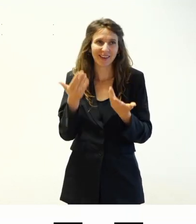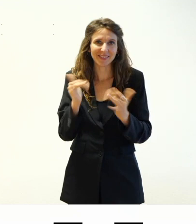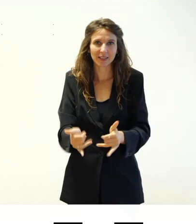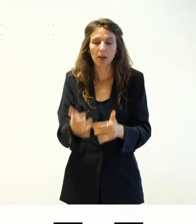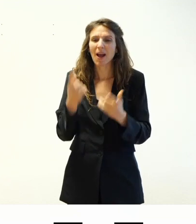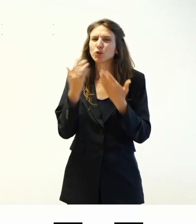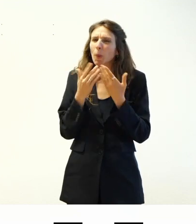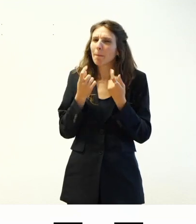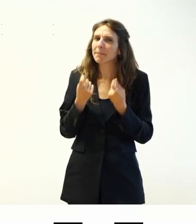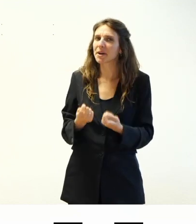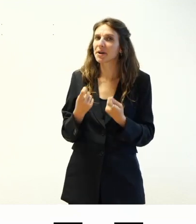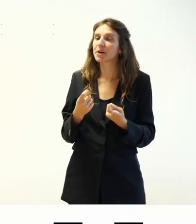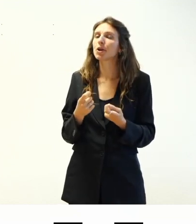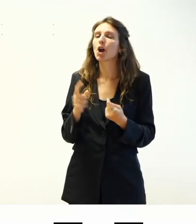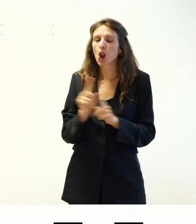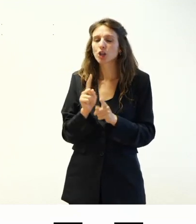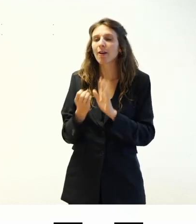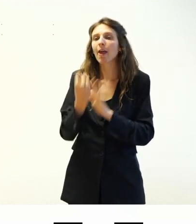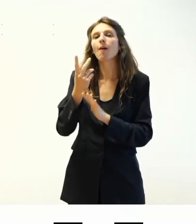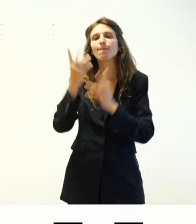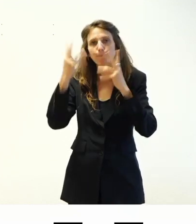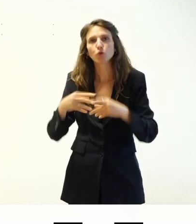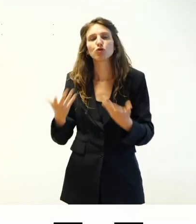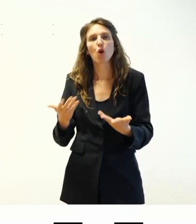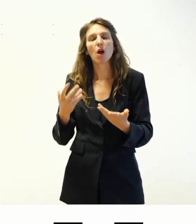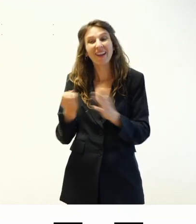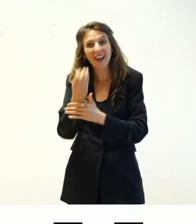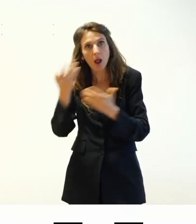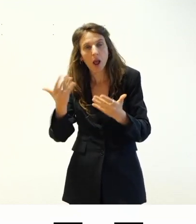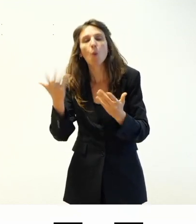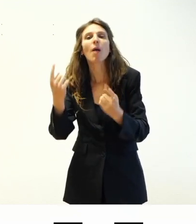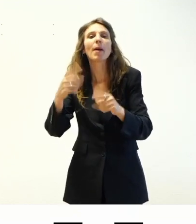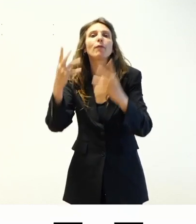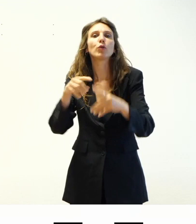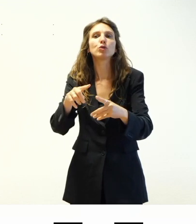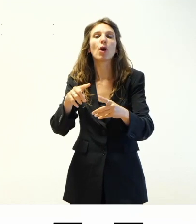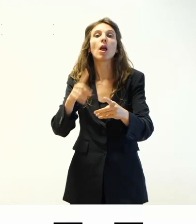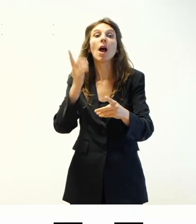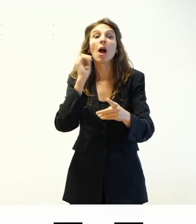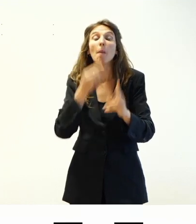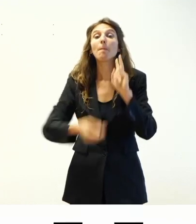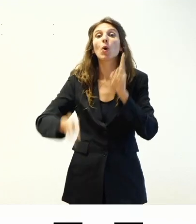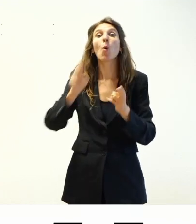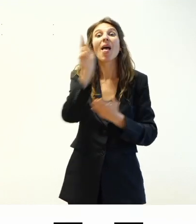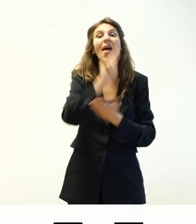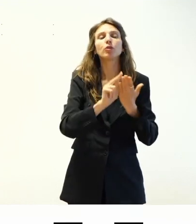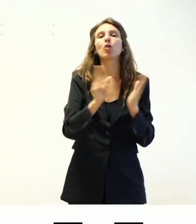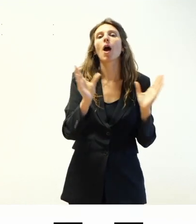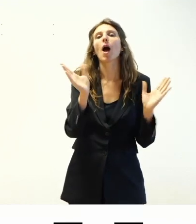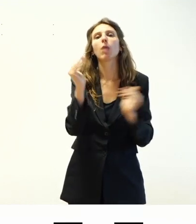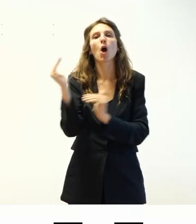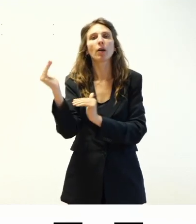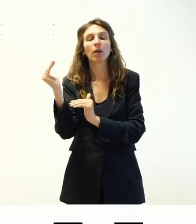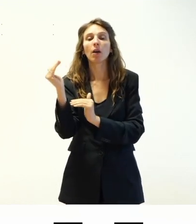studio si riesce a creare qualcosa che funziona soprattutto con l'editor a blocchi che permette in realtà di andare a